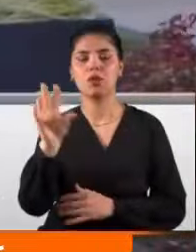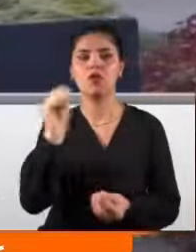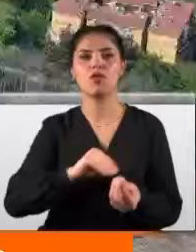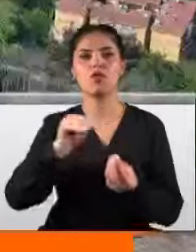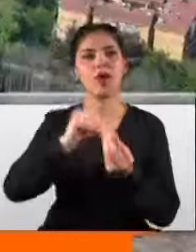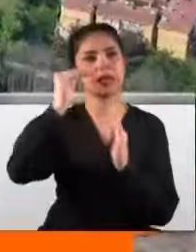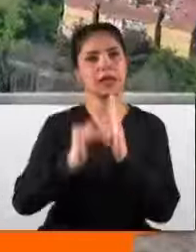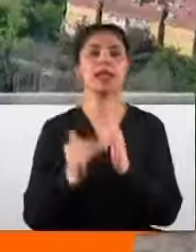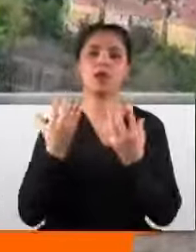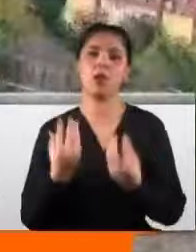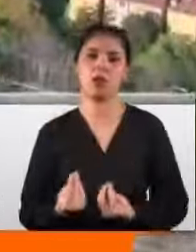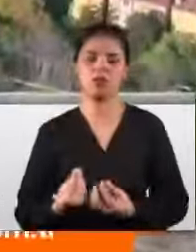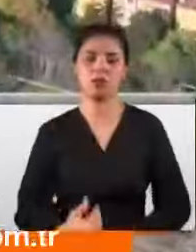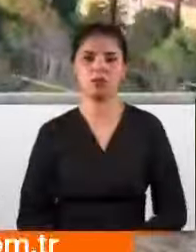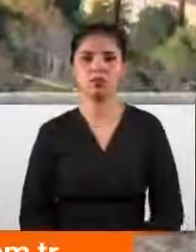faydalanacak.